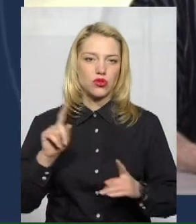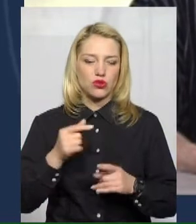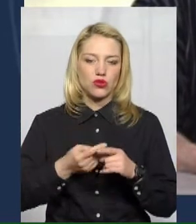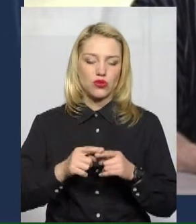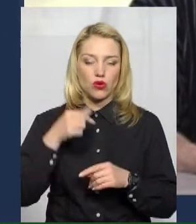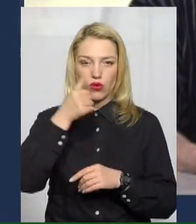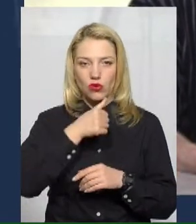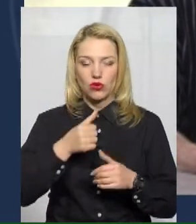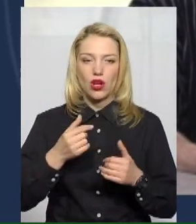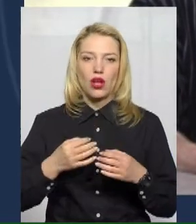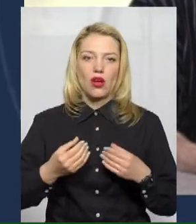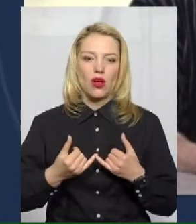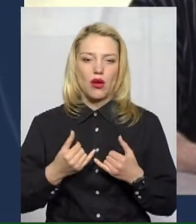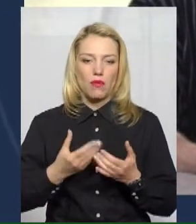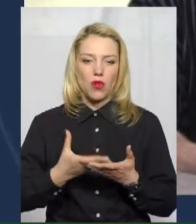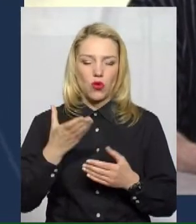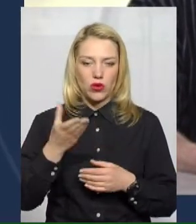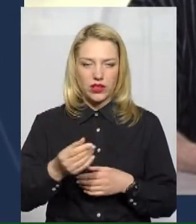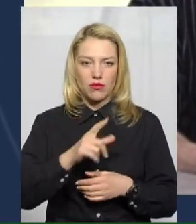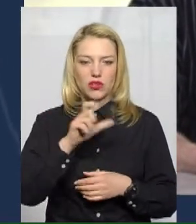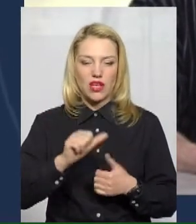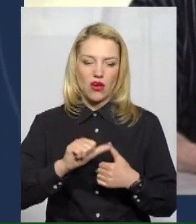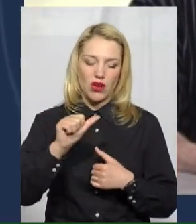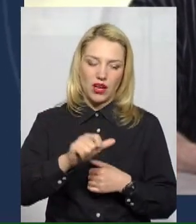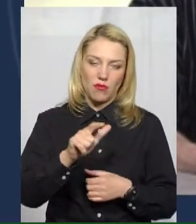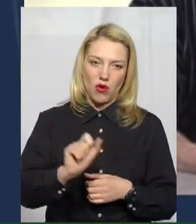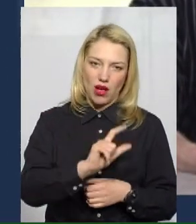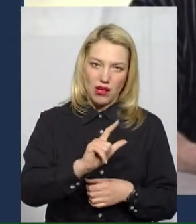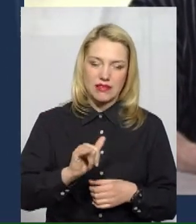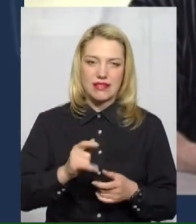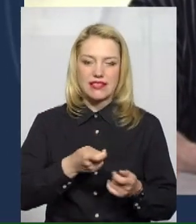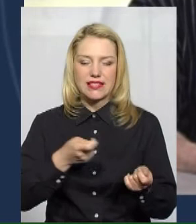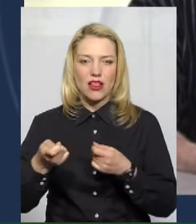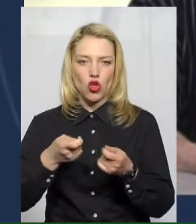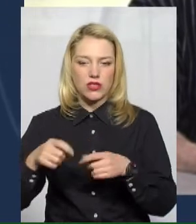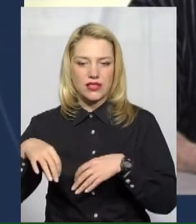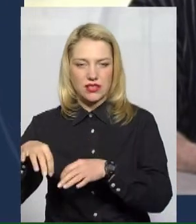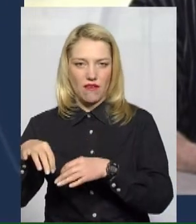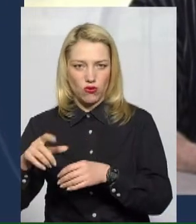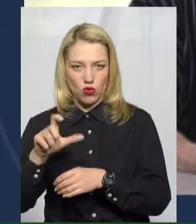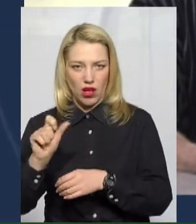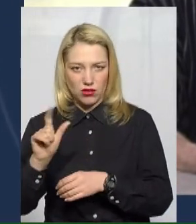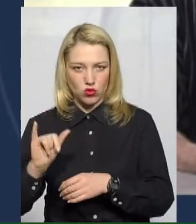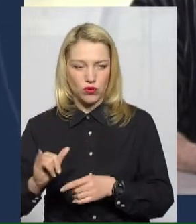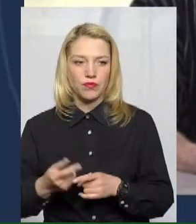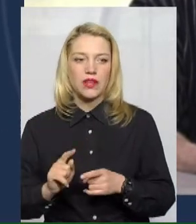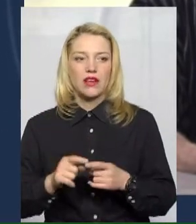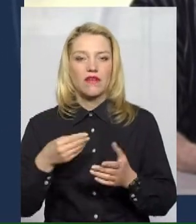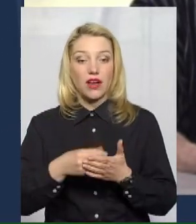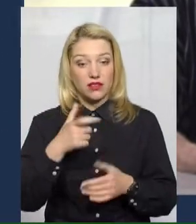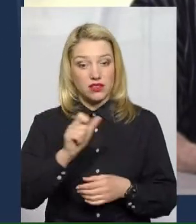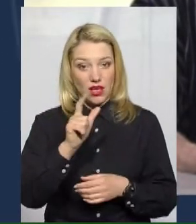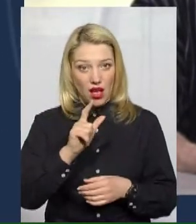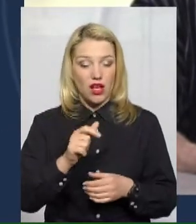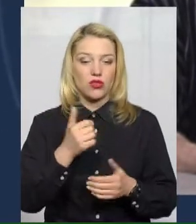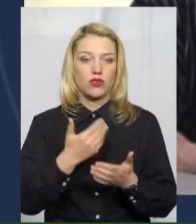і окремо за його доставку. Вартість газу встановлюється урядом і щомісяця знижується. У квітні було, наприклад,